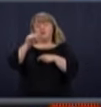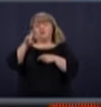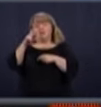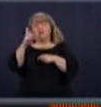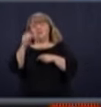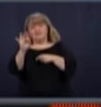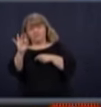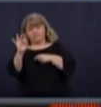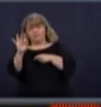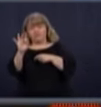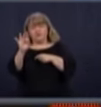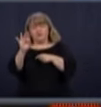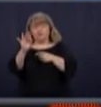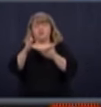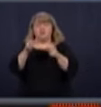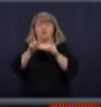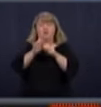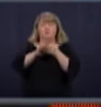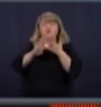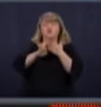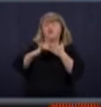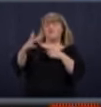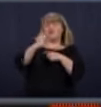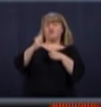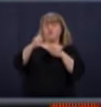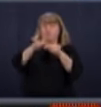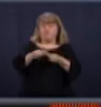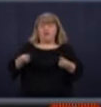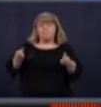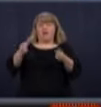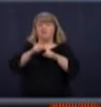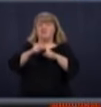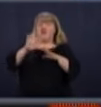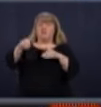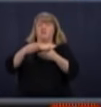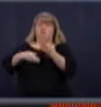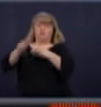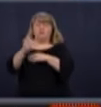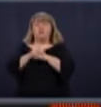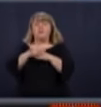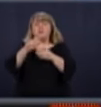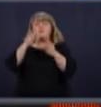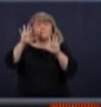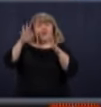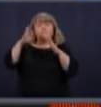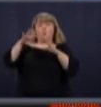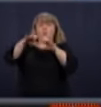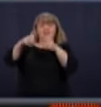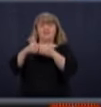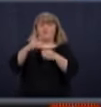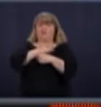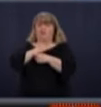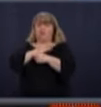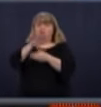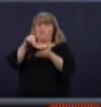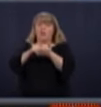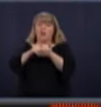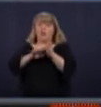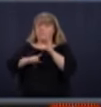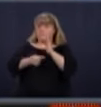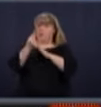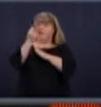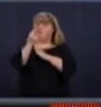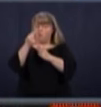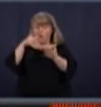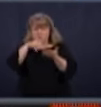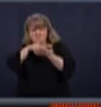'équipe de l'Institut de cardiologie de Montréal. Ce n pas leur première étude. Ils ont eu des succès avant, donc on a